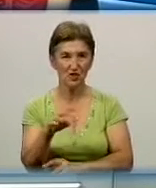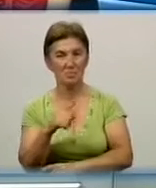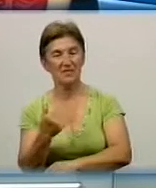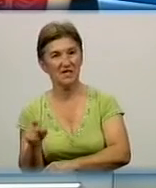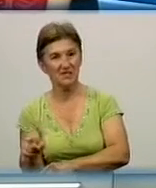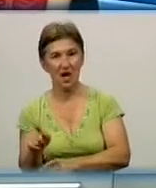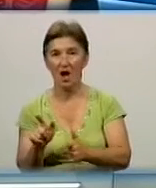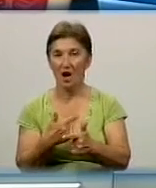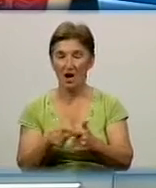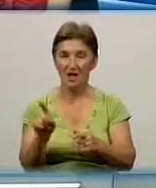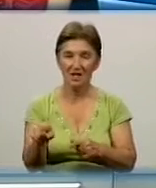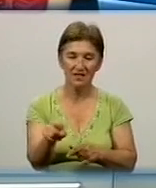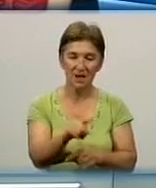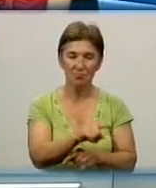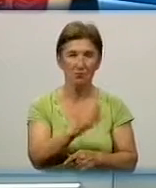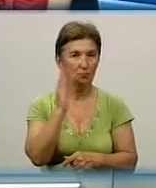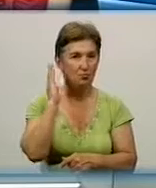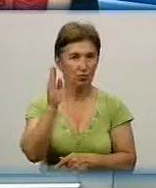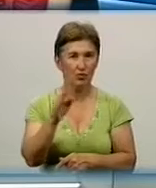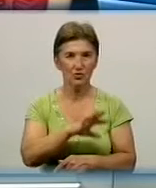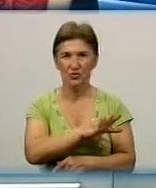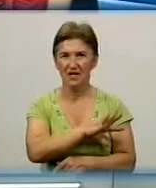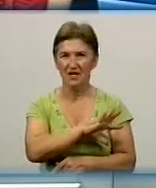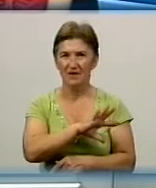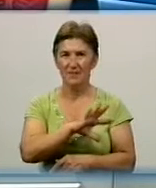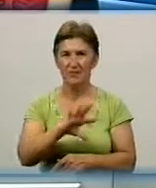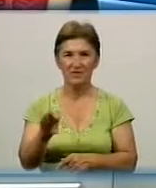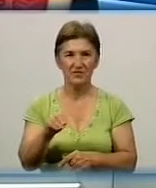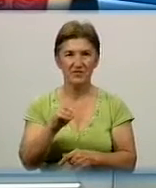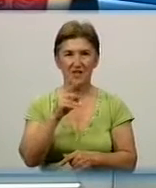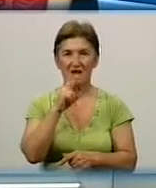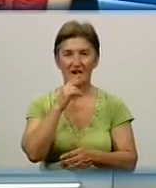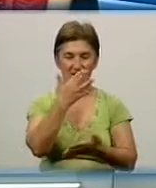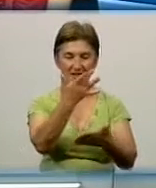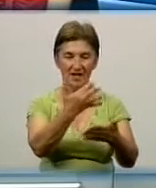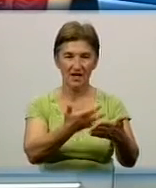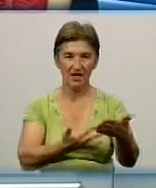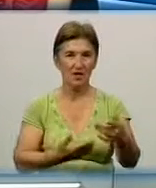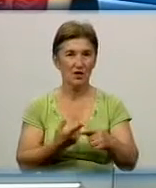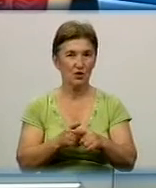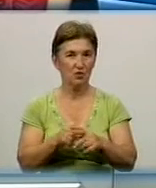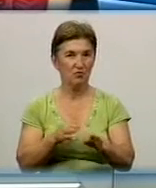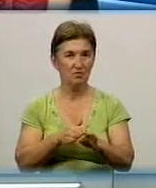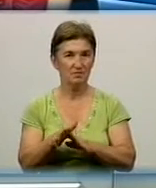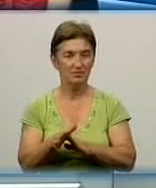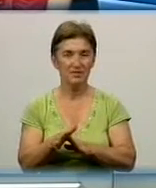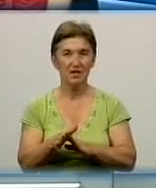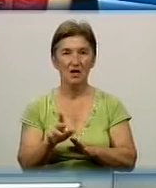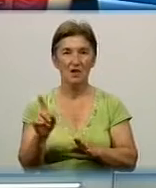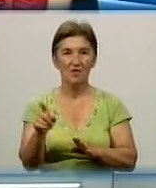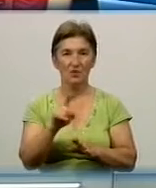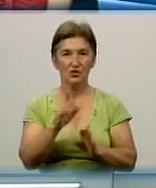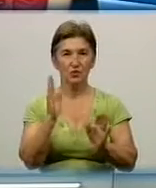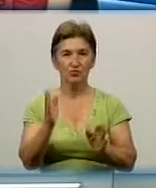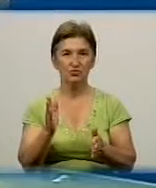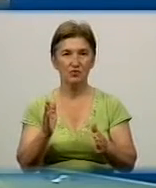всі ліки, які передбачені відповідними інструкціями. Вони будуть відповідний